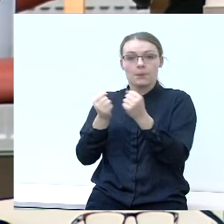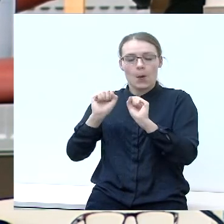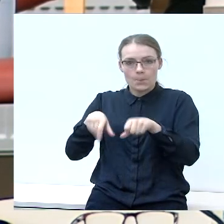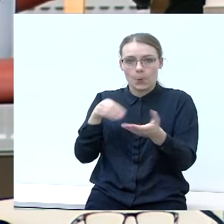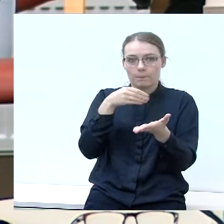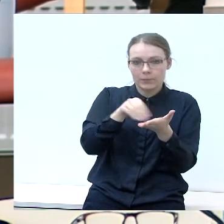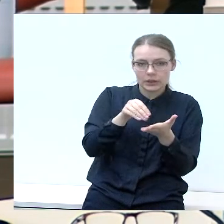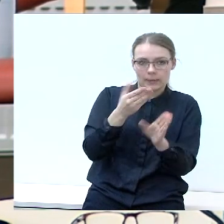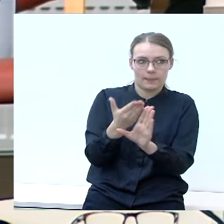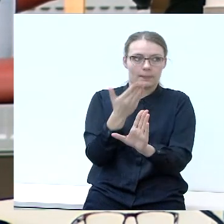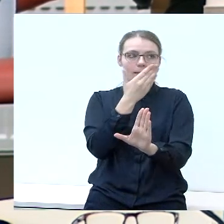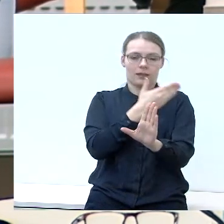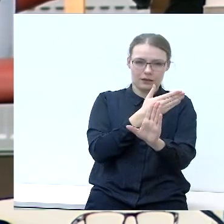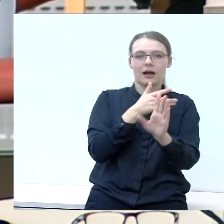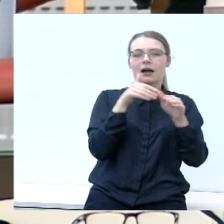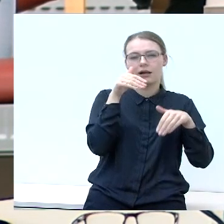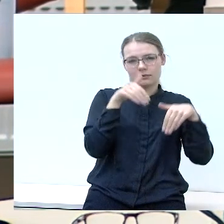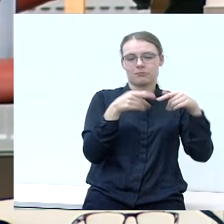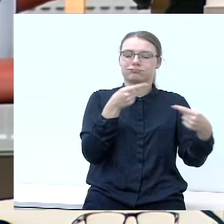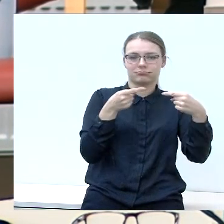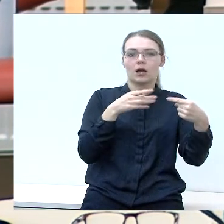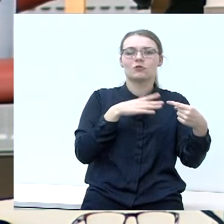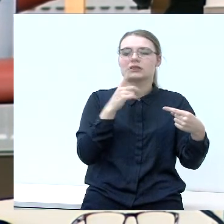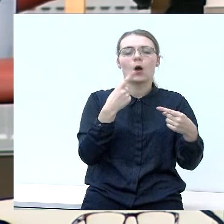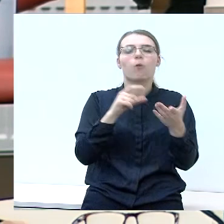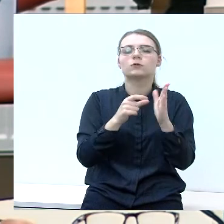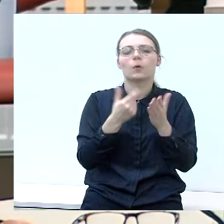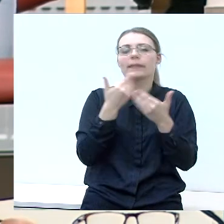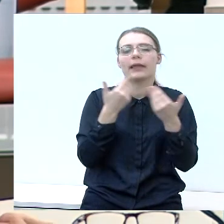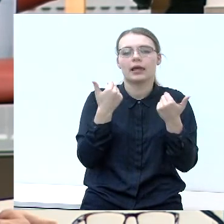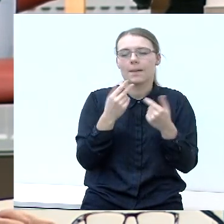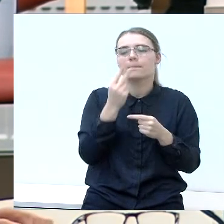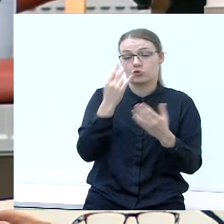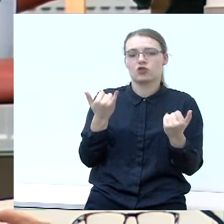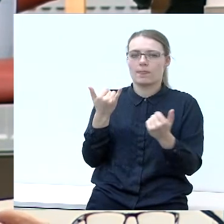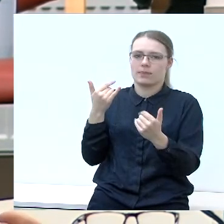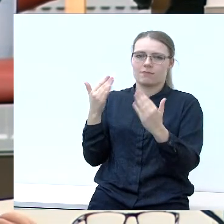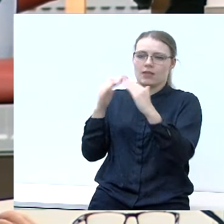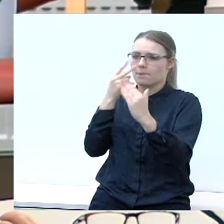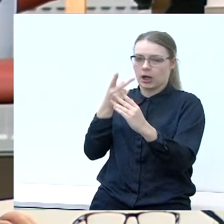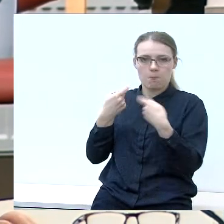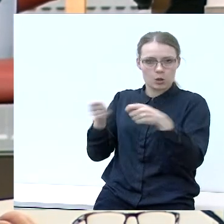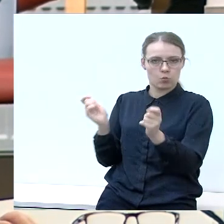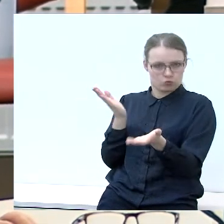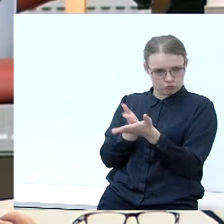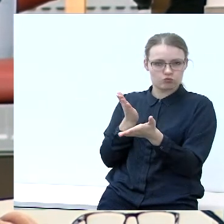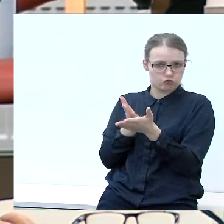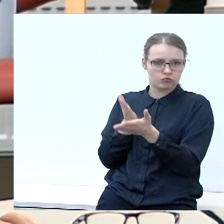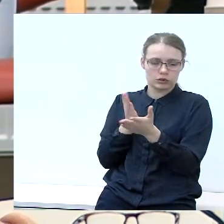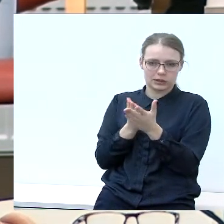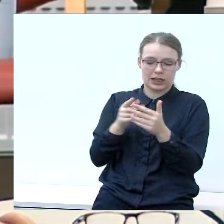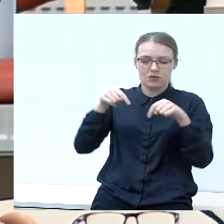praeituose debatuose gavau pastabą, kad tų būstų nėra, mačiau tikrai šiandien vieną namą, kuris parduotamas, tai tų būstų vis tik tai